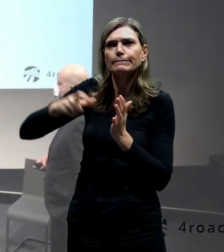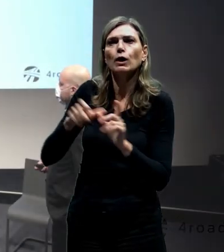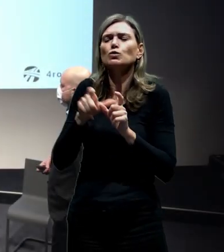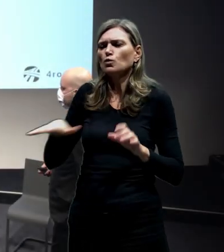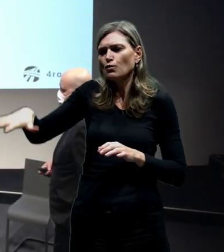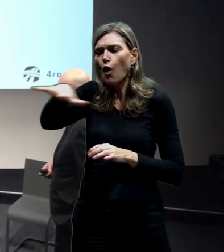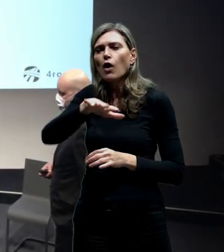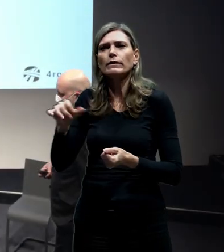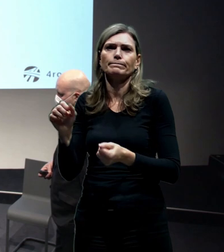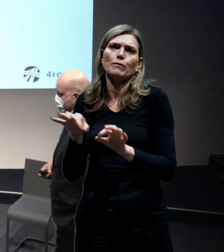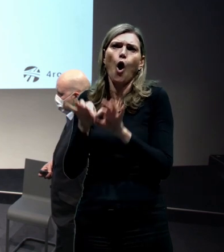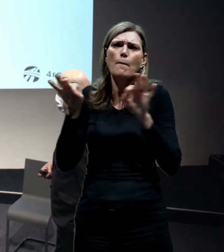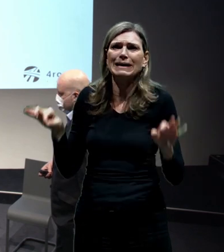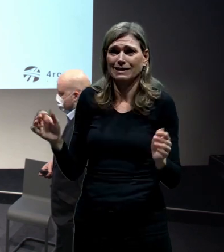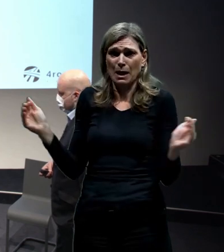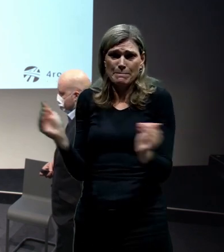prostoru, který je omezený